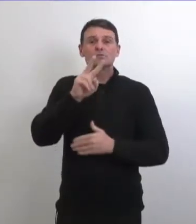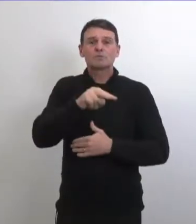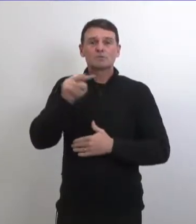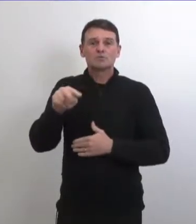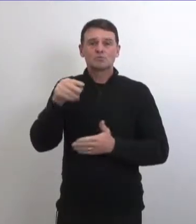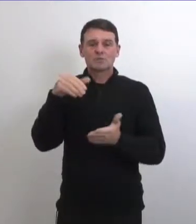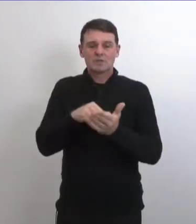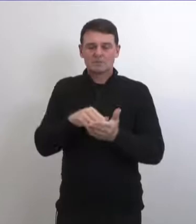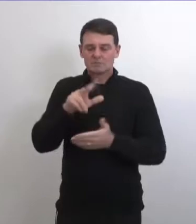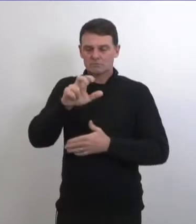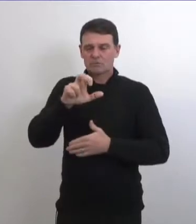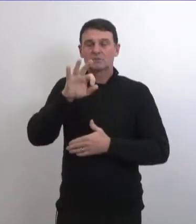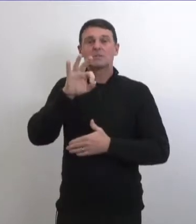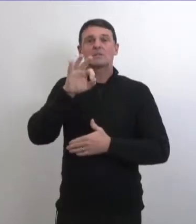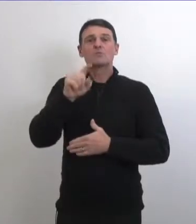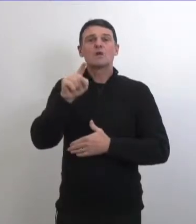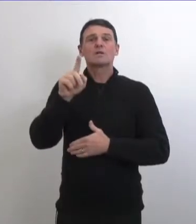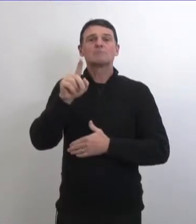397